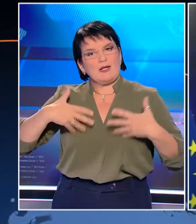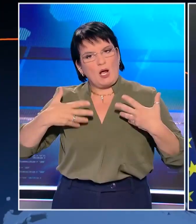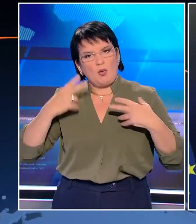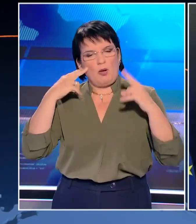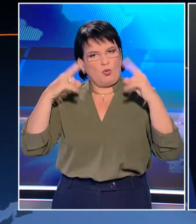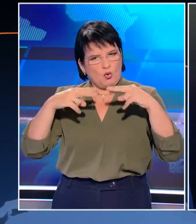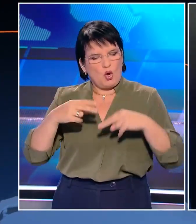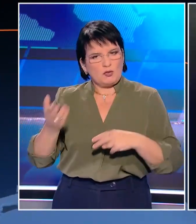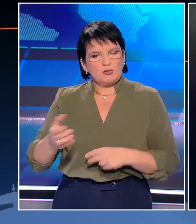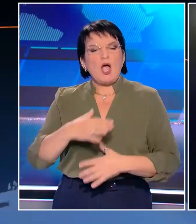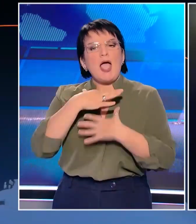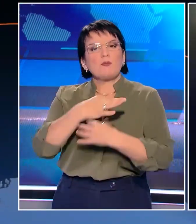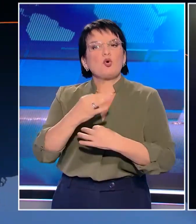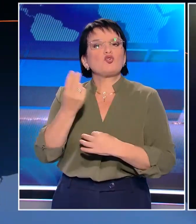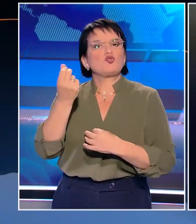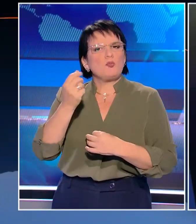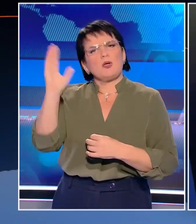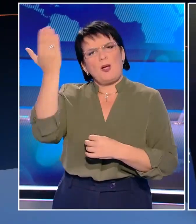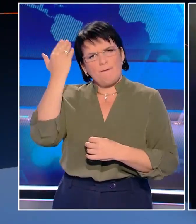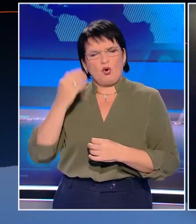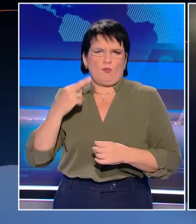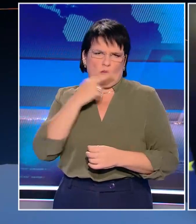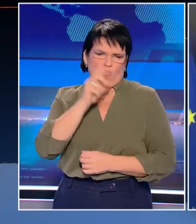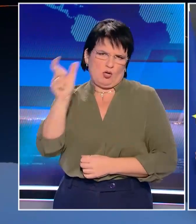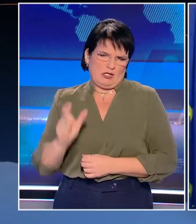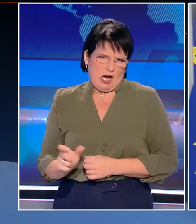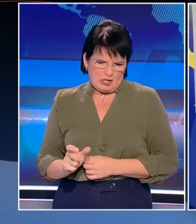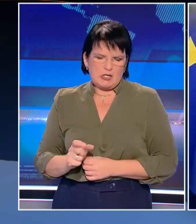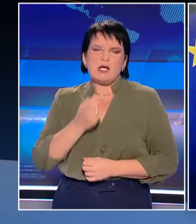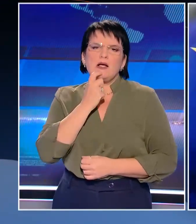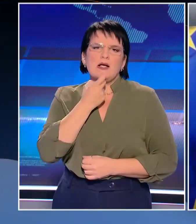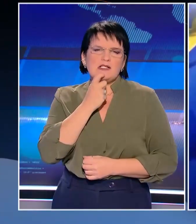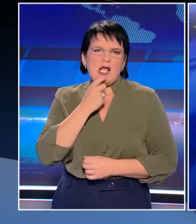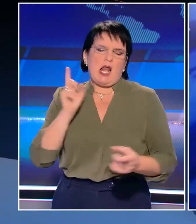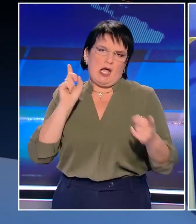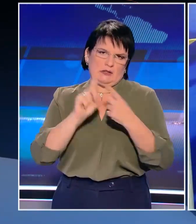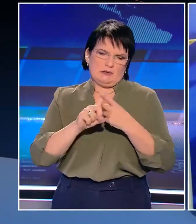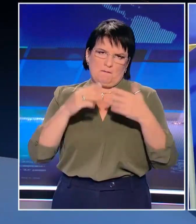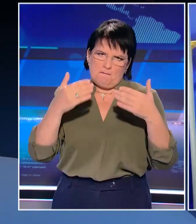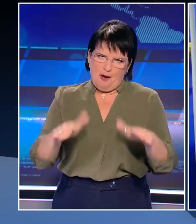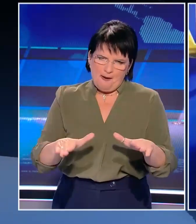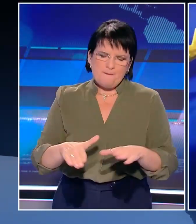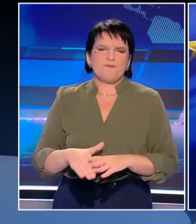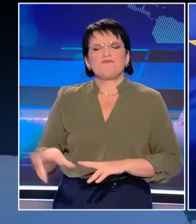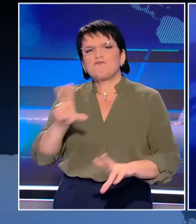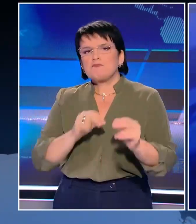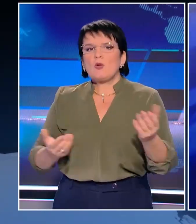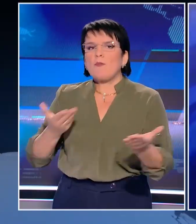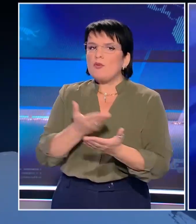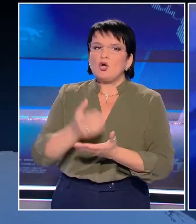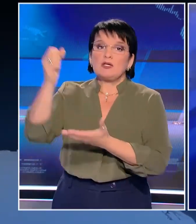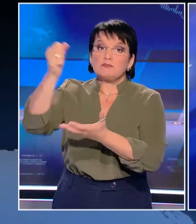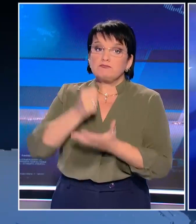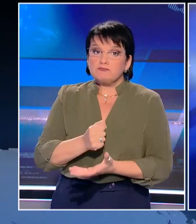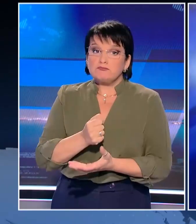Με τον Επίτροπο Οικονομίας και πρώην Πρωθυπουργό της Ιταλίας Πάολο Τζεντιλόνι συναντήθηκε νωρίτερα στις Βρυξέλλες ο Στέφανος Κασελάκης που πρότεινε αύξηση των